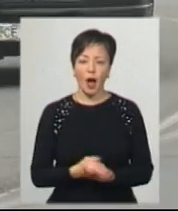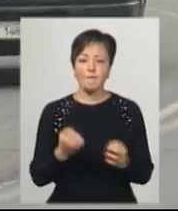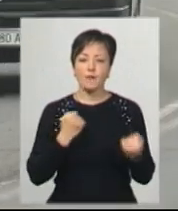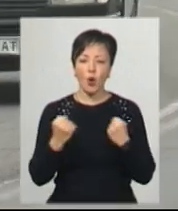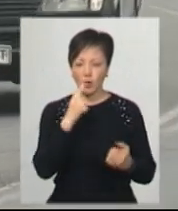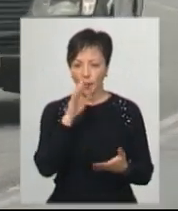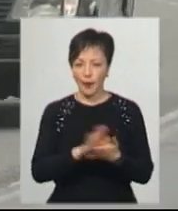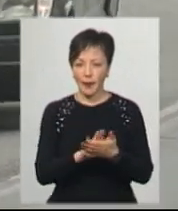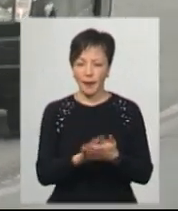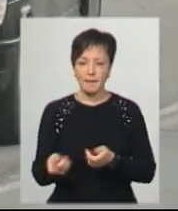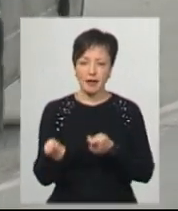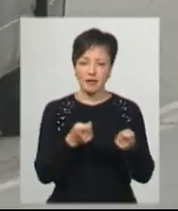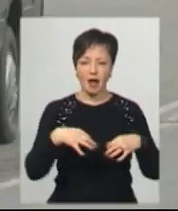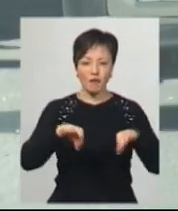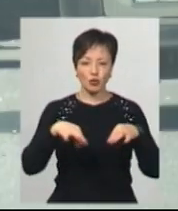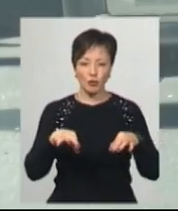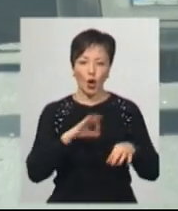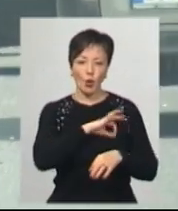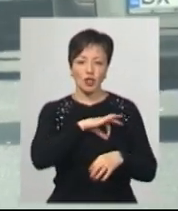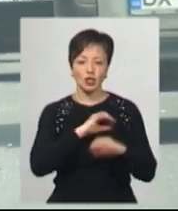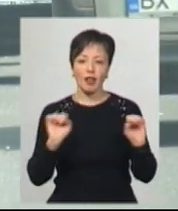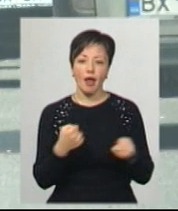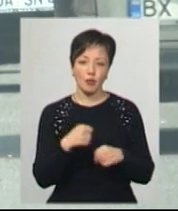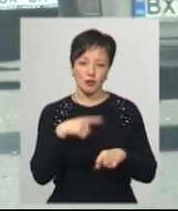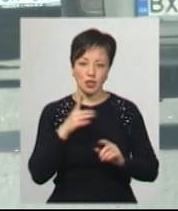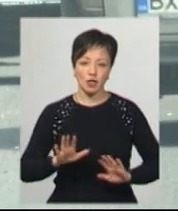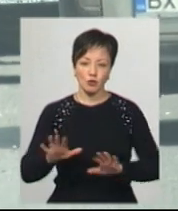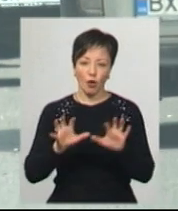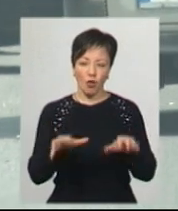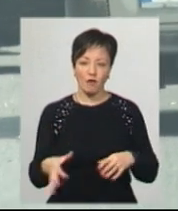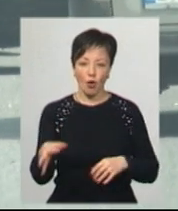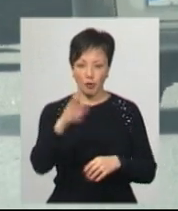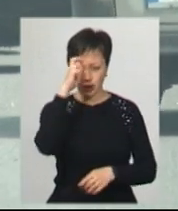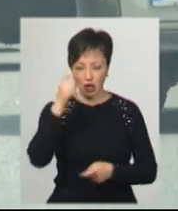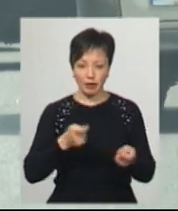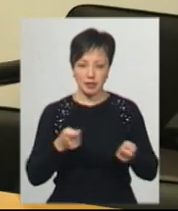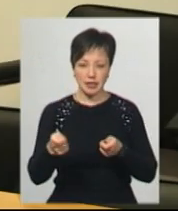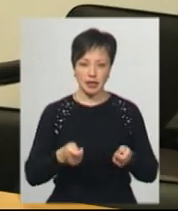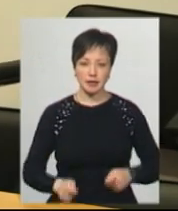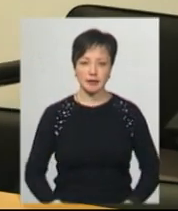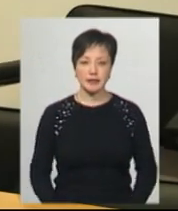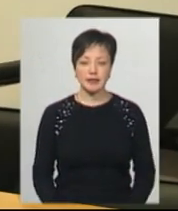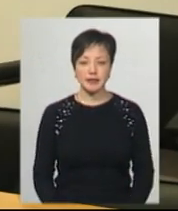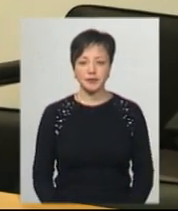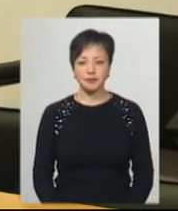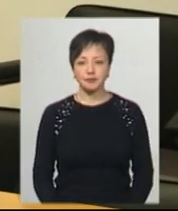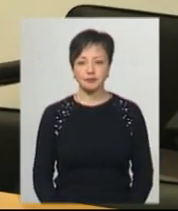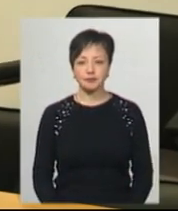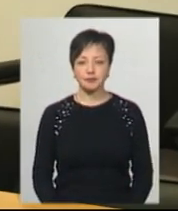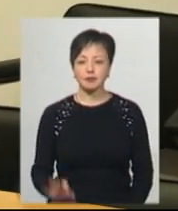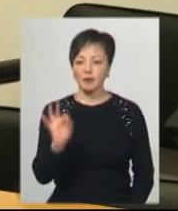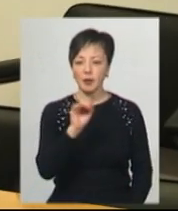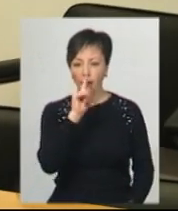з нелегальними перевезеннями легковими авто юридично неможливо, каже заступник голови Хмельницької облдержадміністрації Сергій Ткачук. З приводу